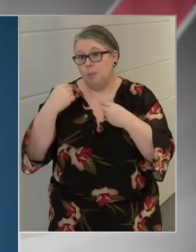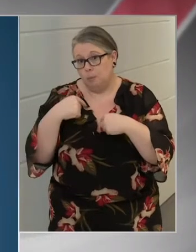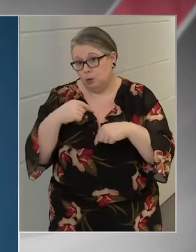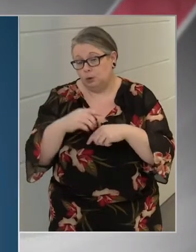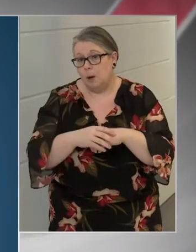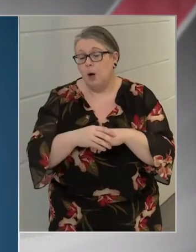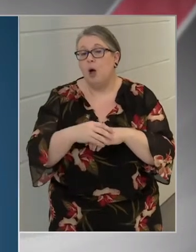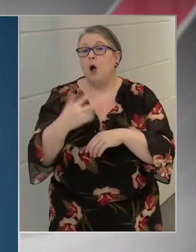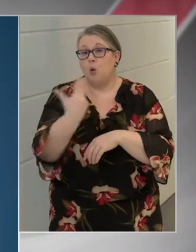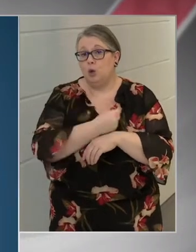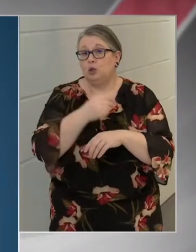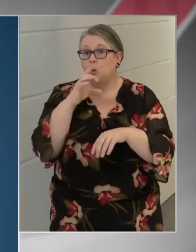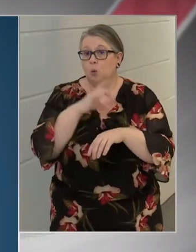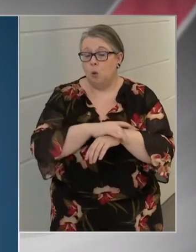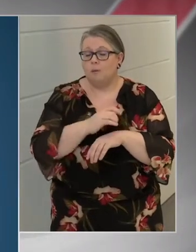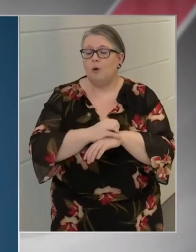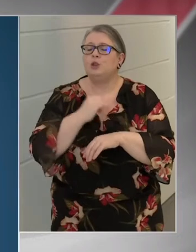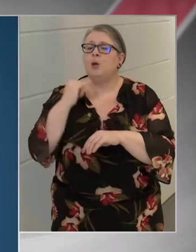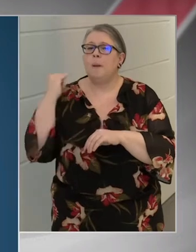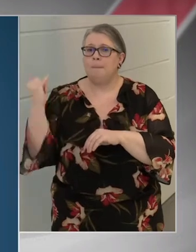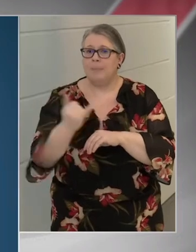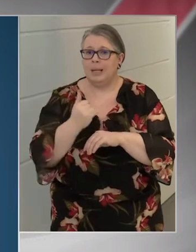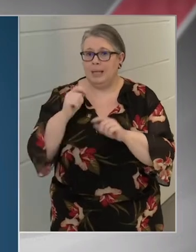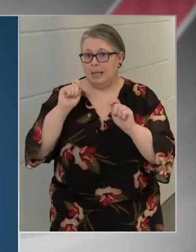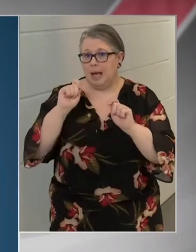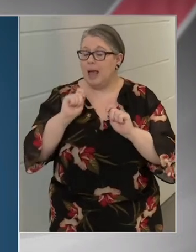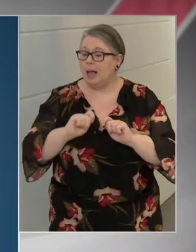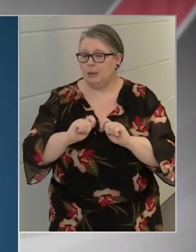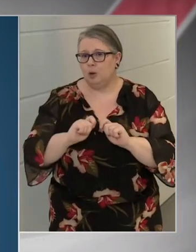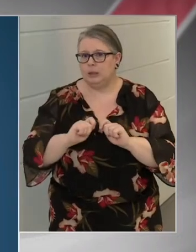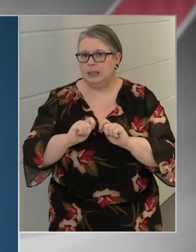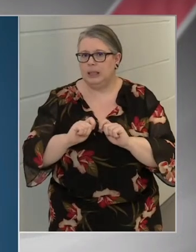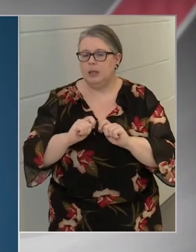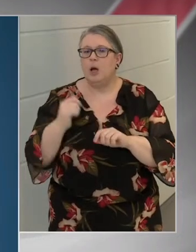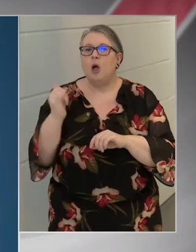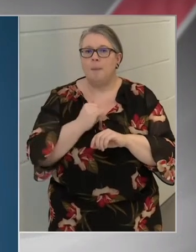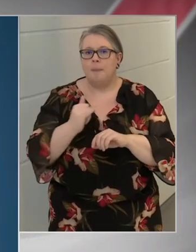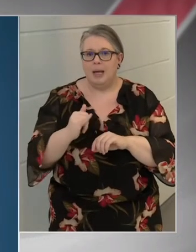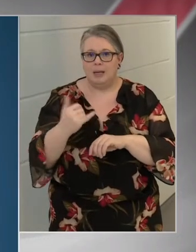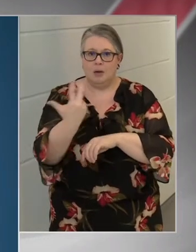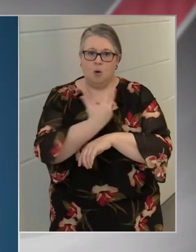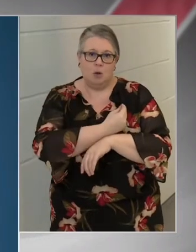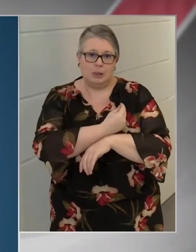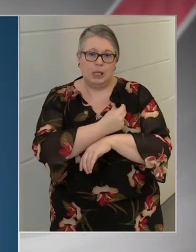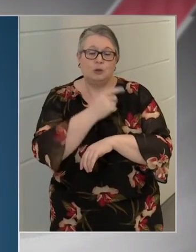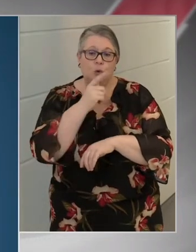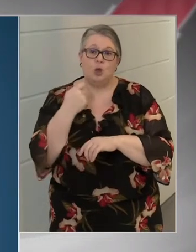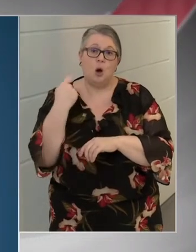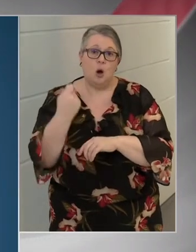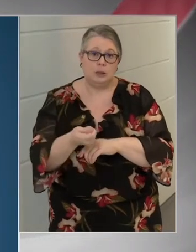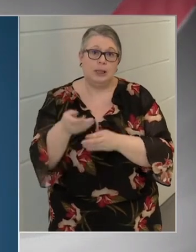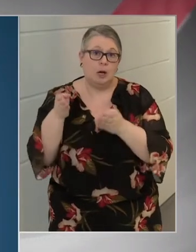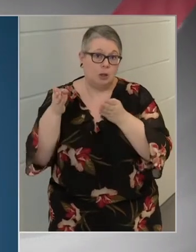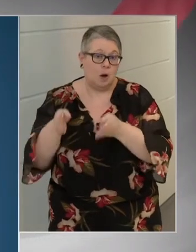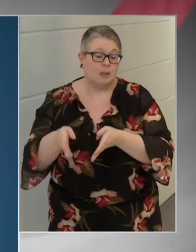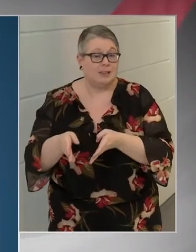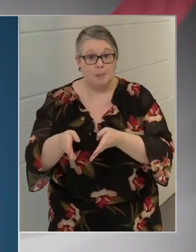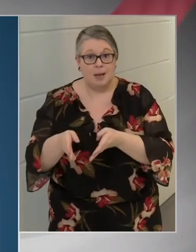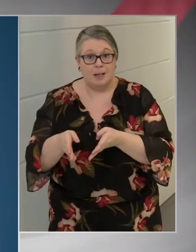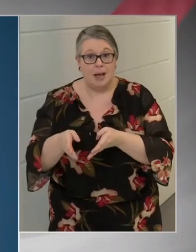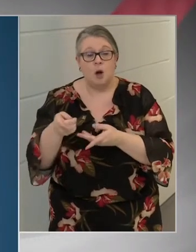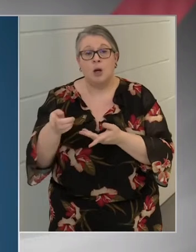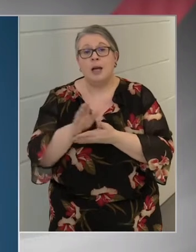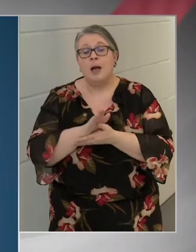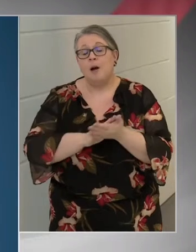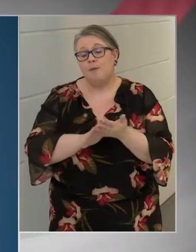oltó orvos mindig eldönti, hogy melyik vakcinával oltja azt a szemét, akinek